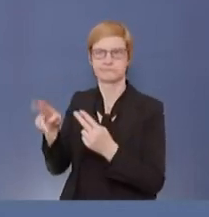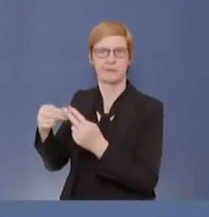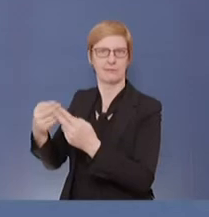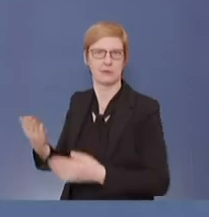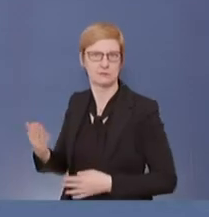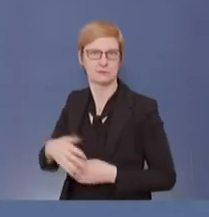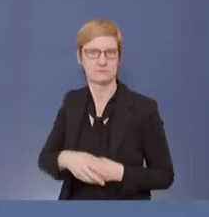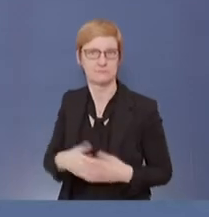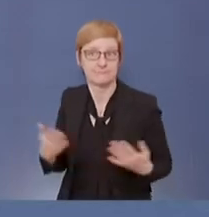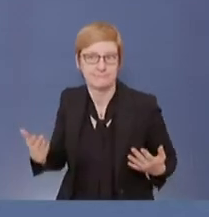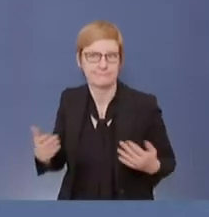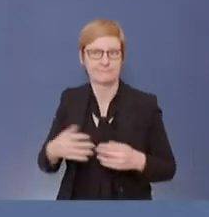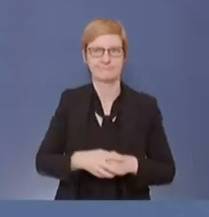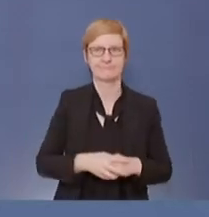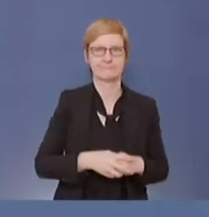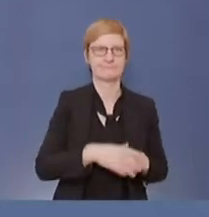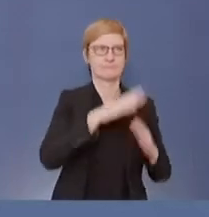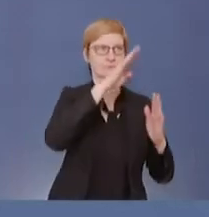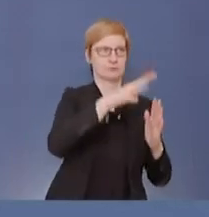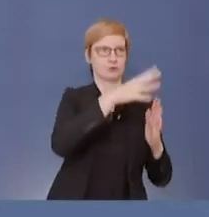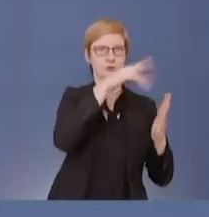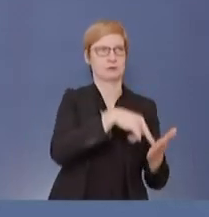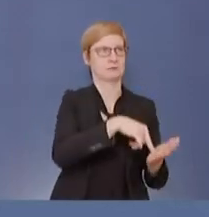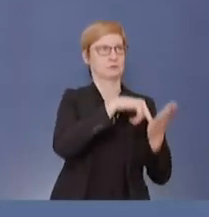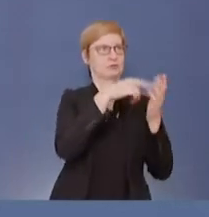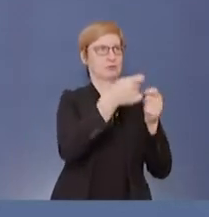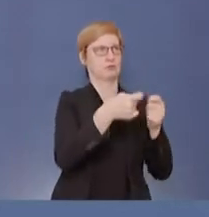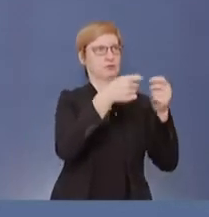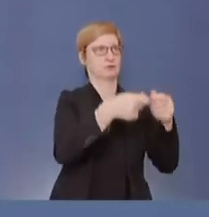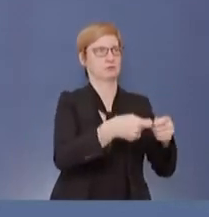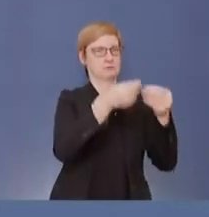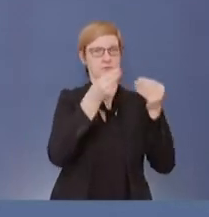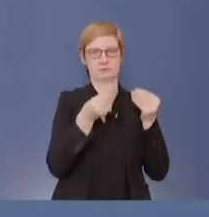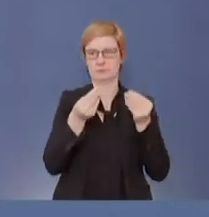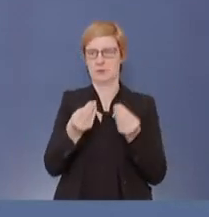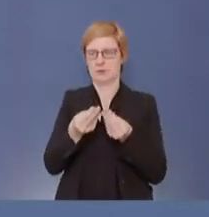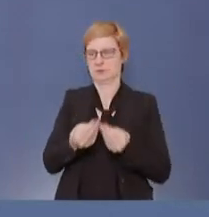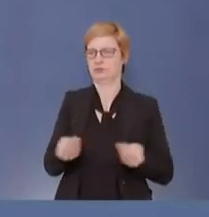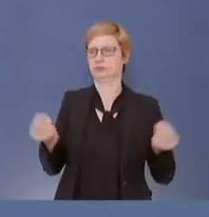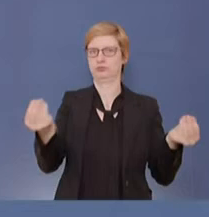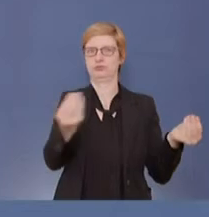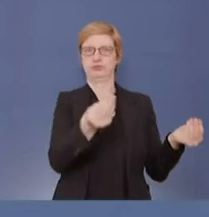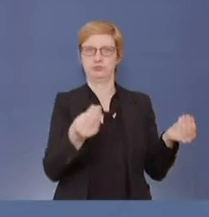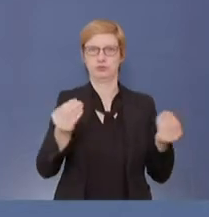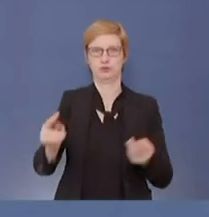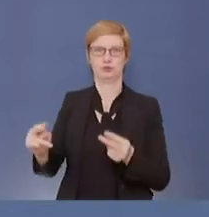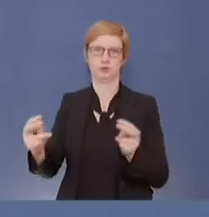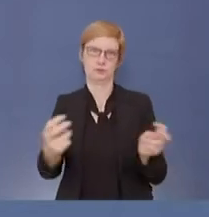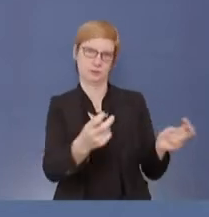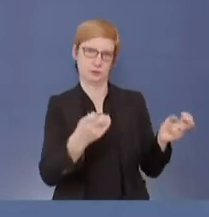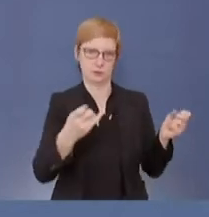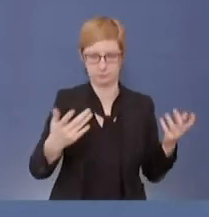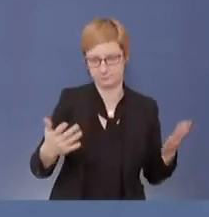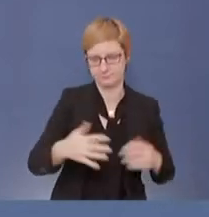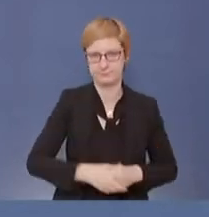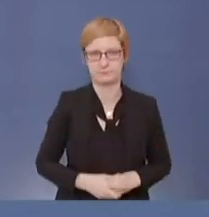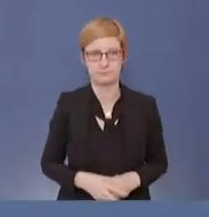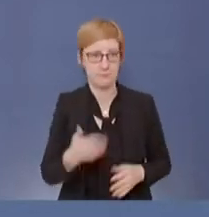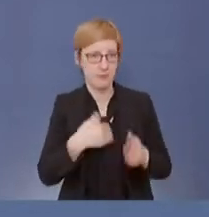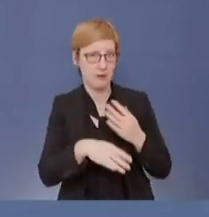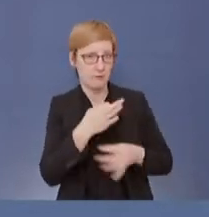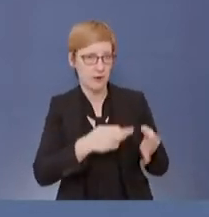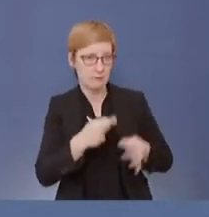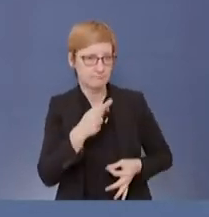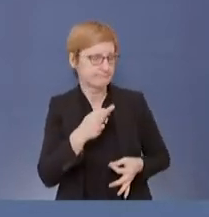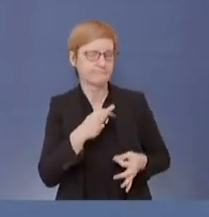und die Länder setzen es um. Weitere Fragen zur Muster-Quarantäne-Verordnung. Das sehe ich jetzt mal nicht. Dann ist Frau Wolf mit einer nächsten